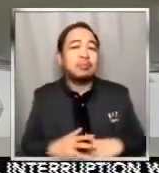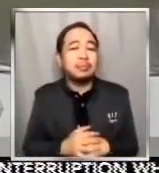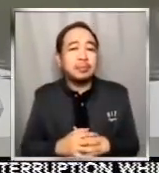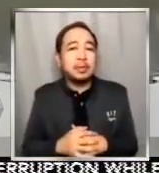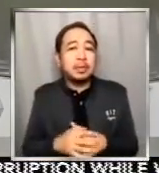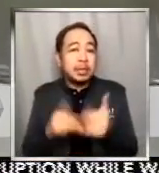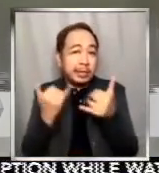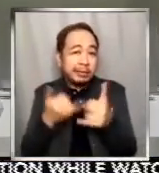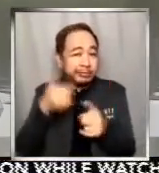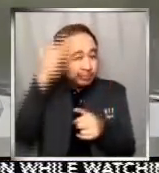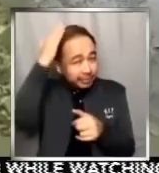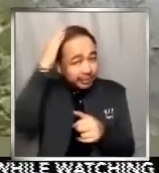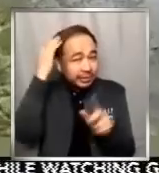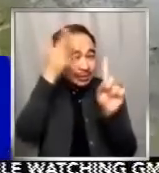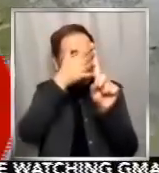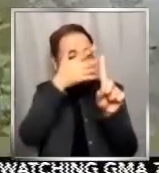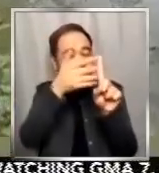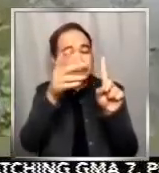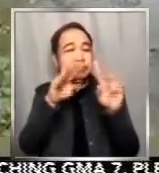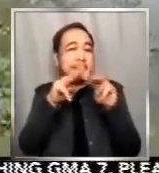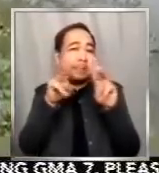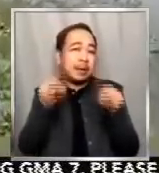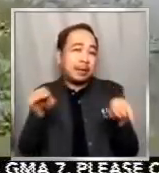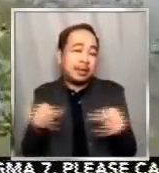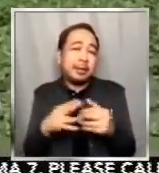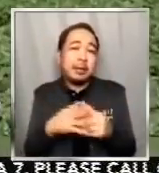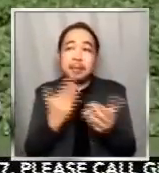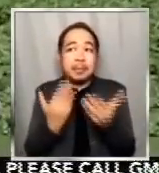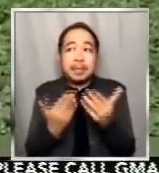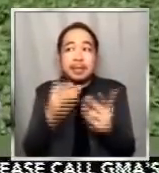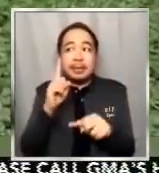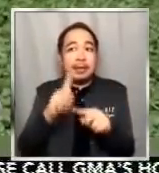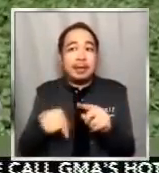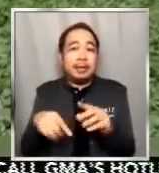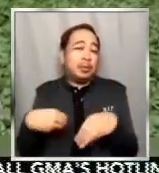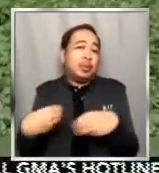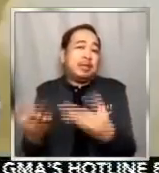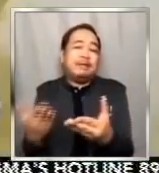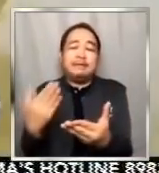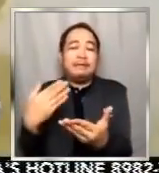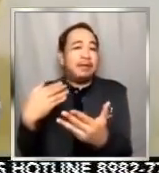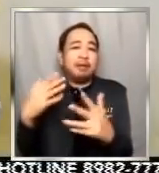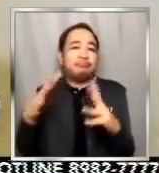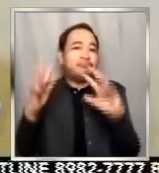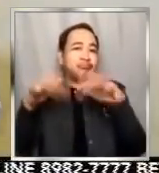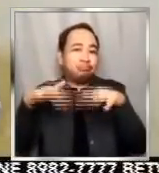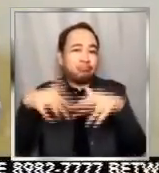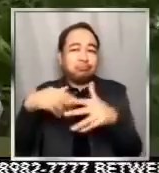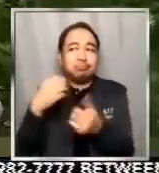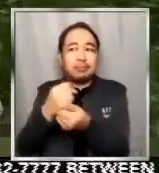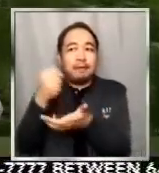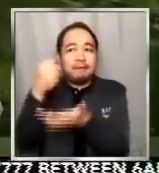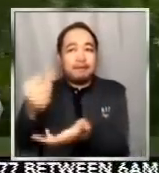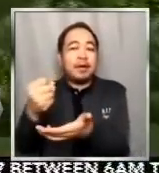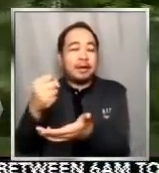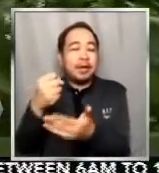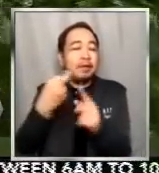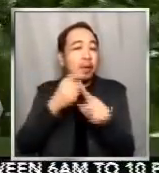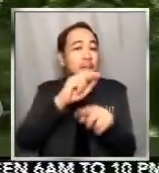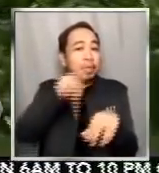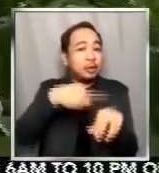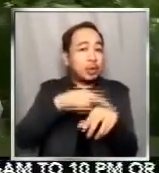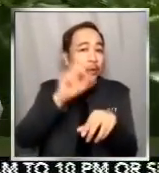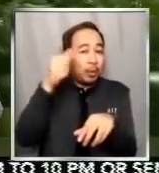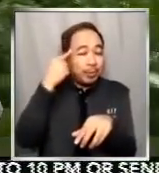ng tulong sa Malacanang. Hindi makakapagbigay ng calamity fund ang national government sa mga LGU. Pero pwede daw lapitan ng ilang mga